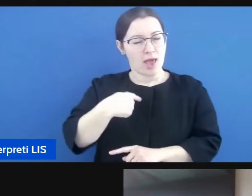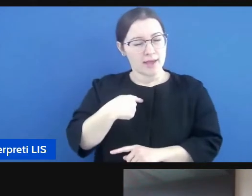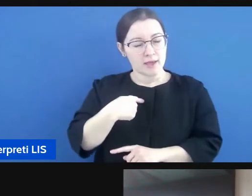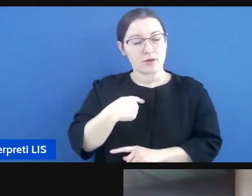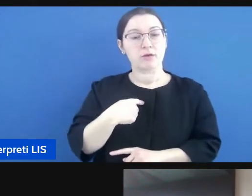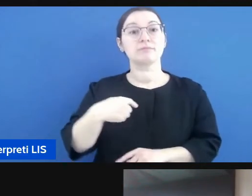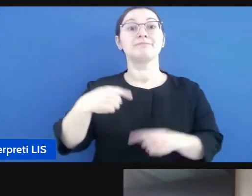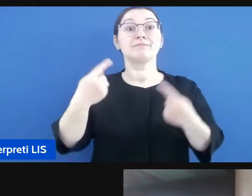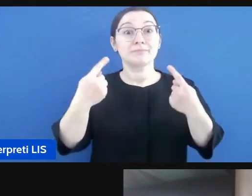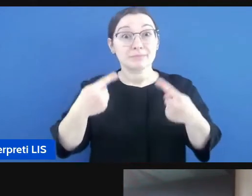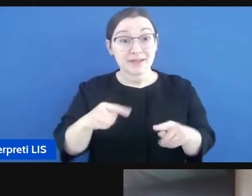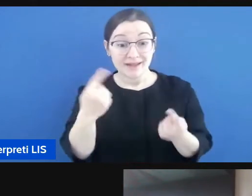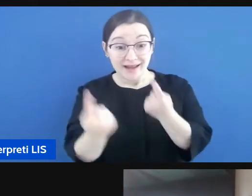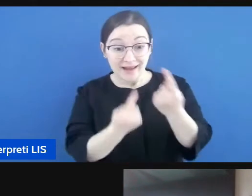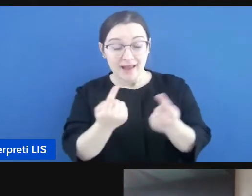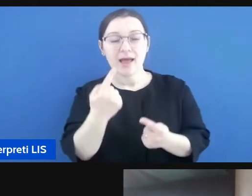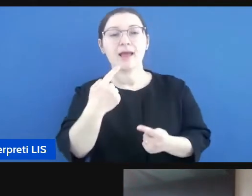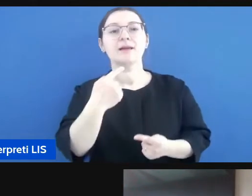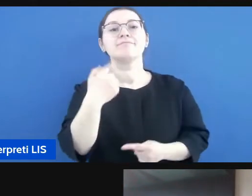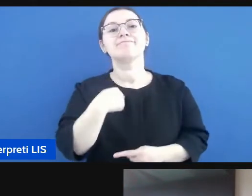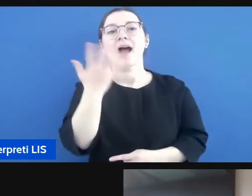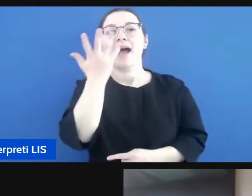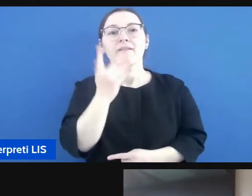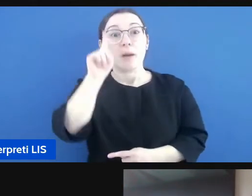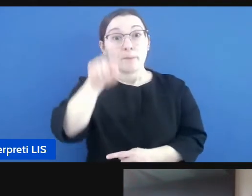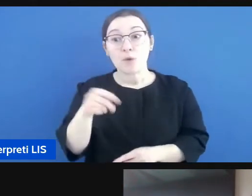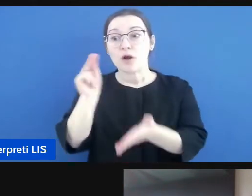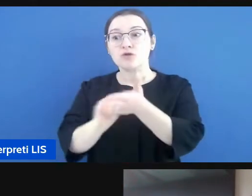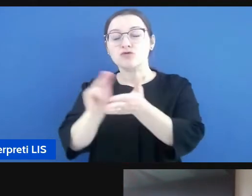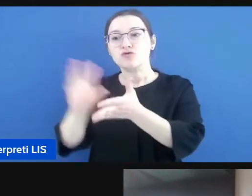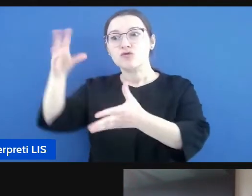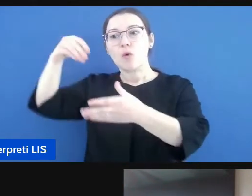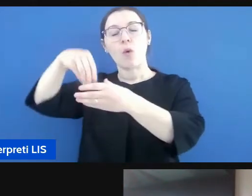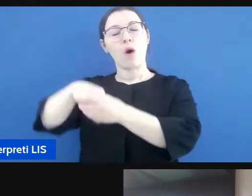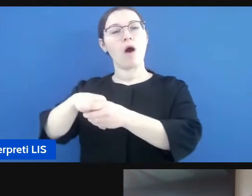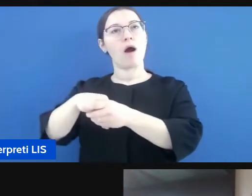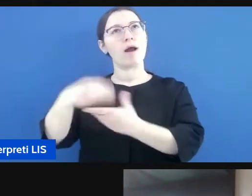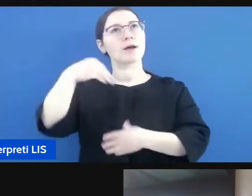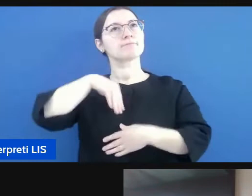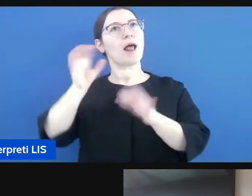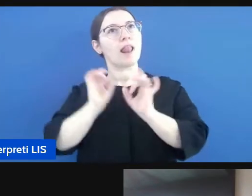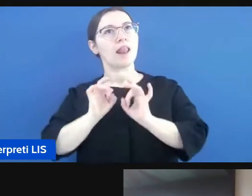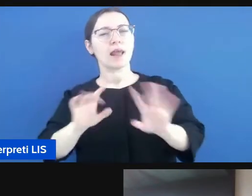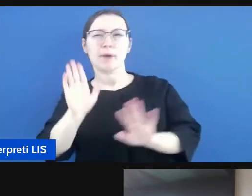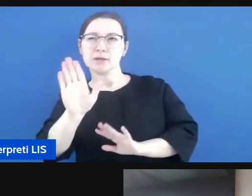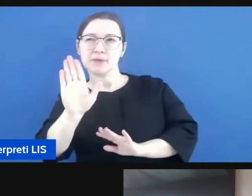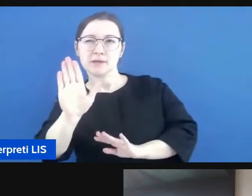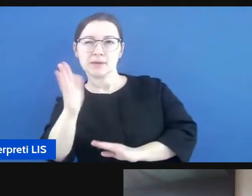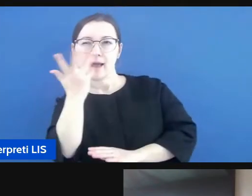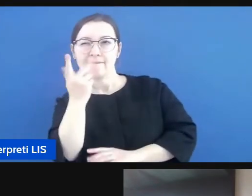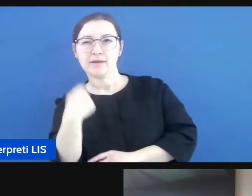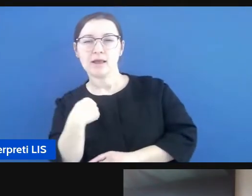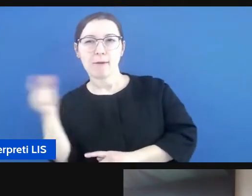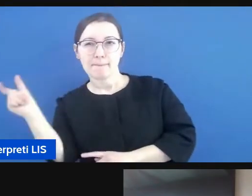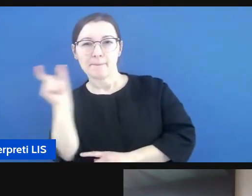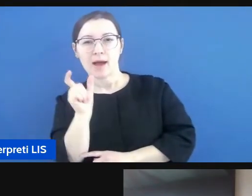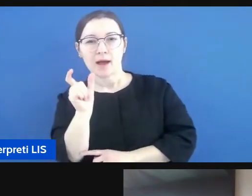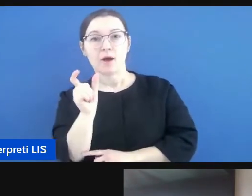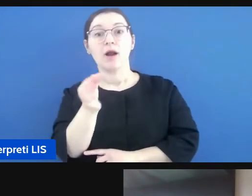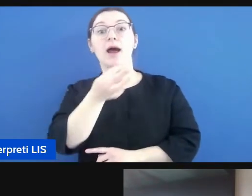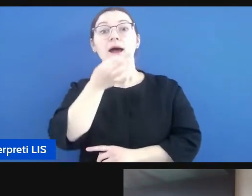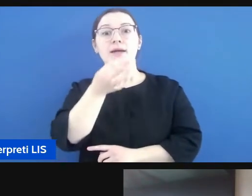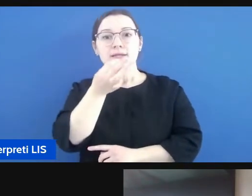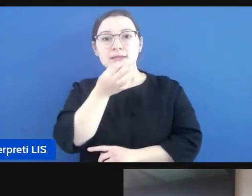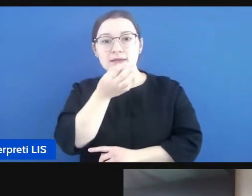anche nell'ambito appunto scolastico e nell'ambito del gruppo di amici dove uno può